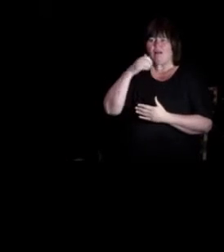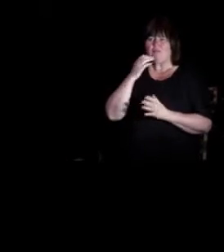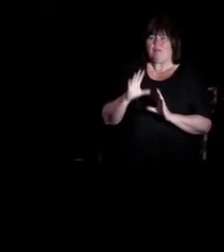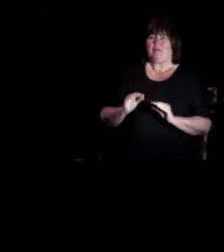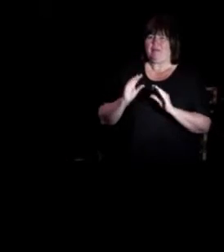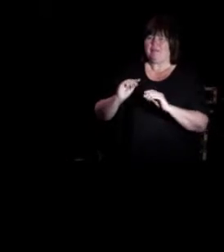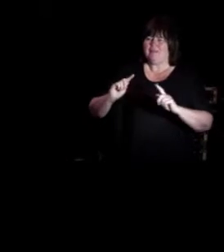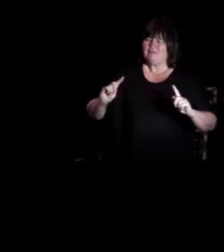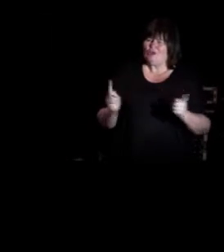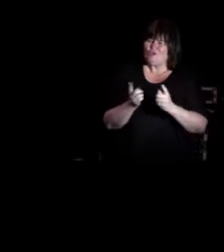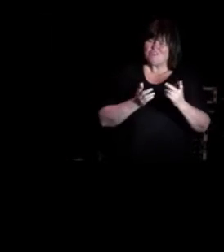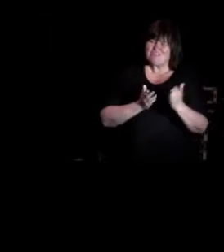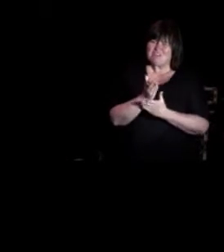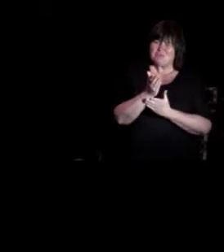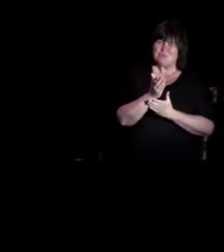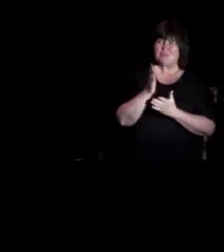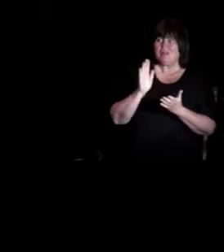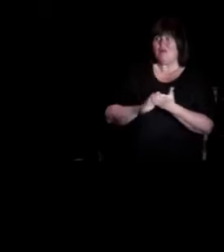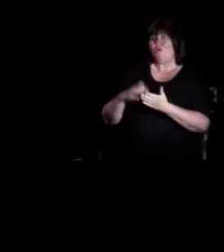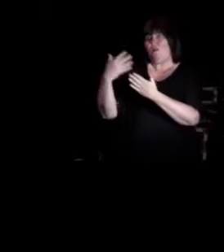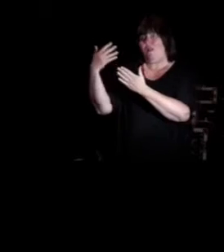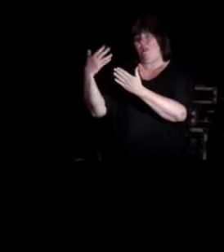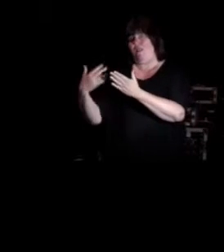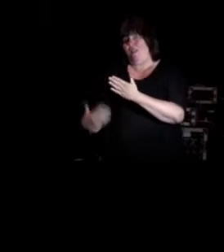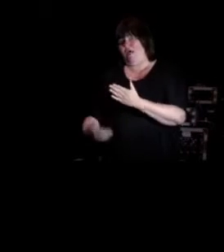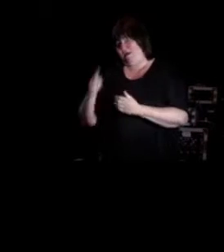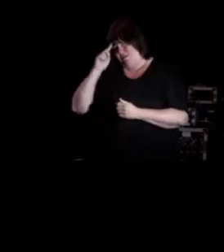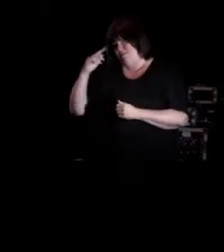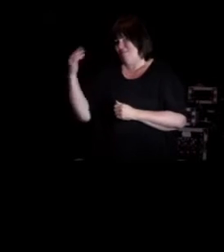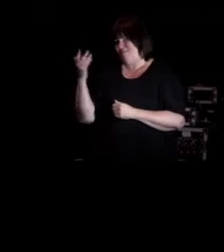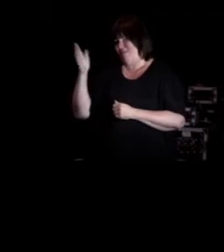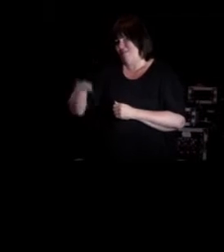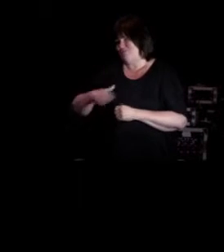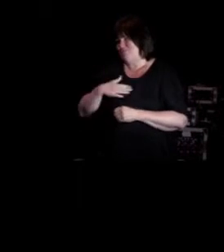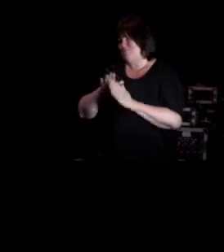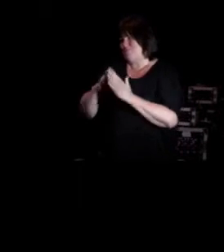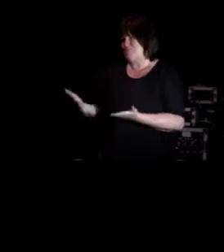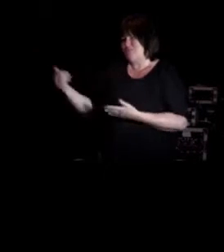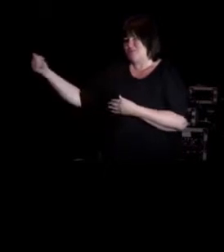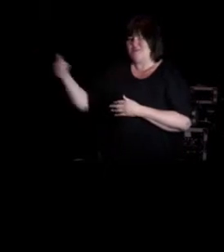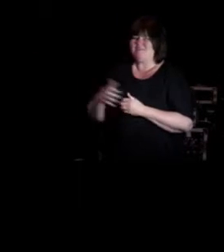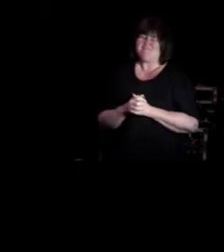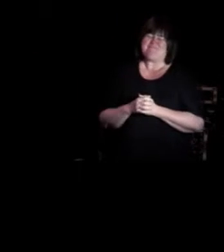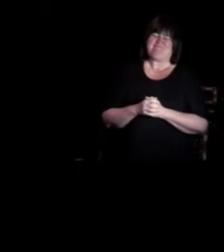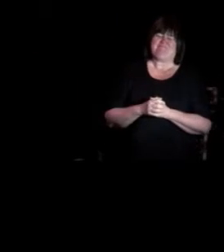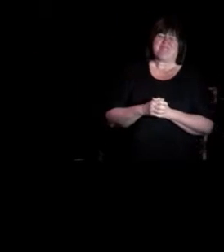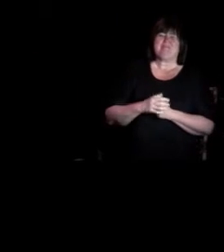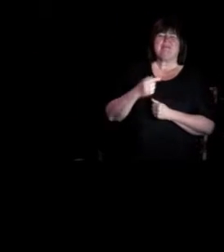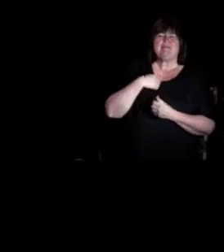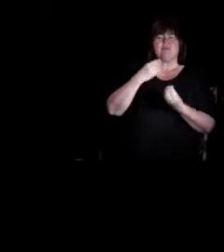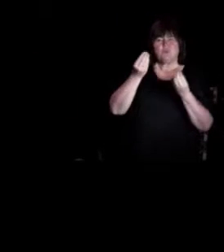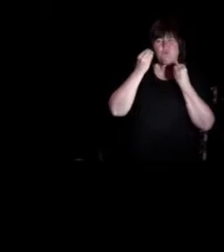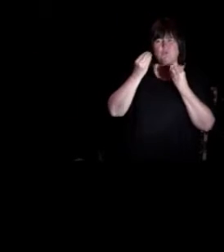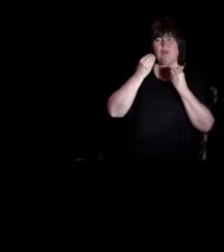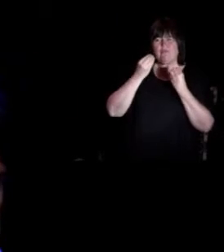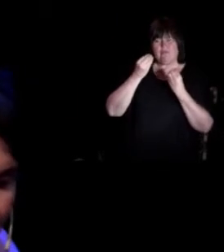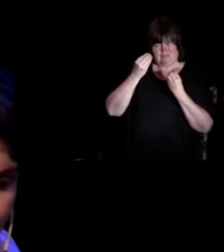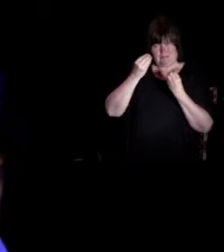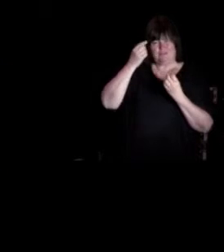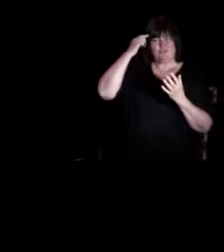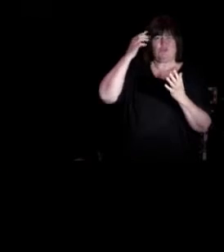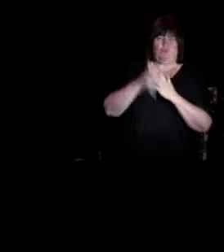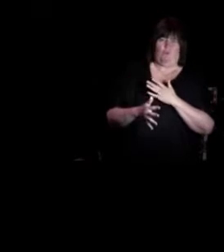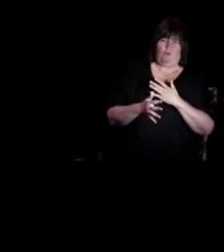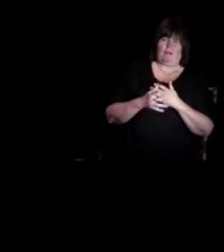Så det er kortversjonen, og langversjonen kan dere lese om i boka min. Jeg er da utdannet psykolog, og det